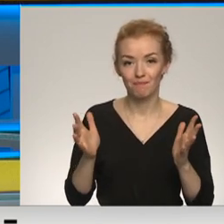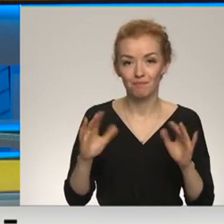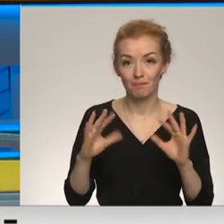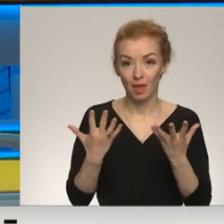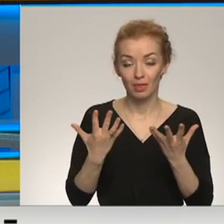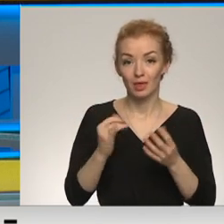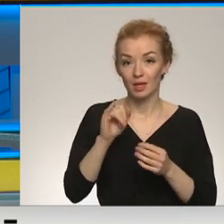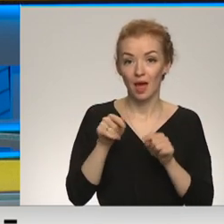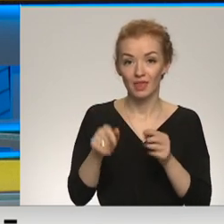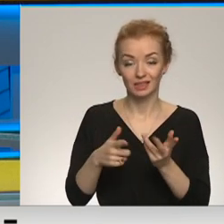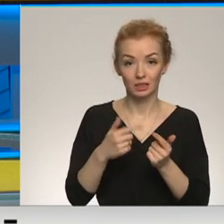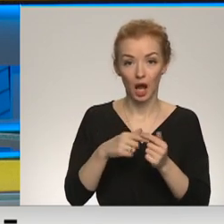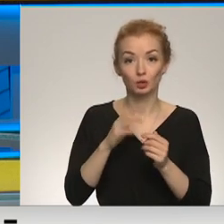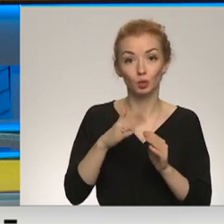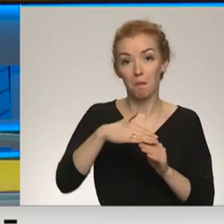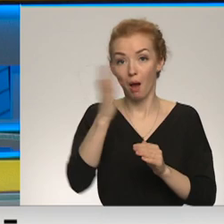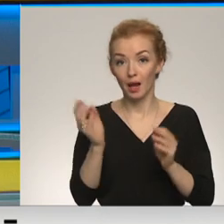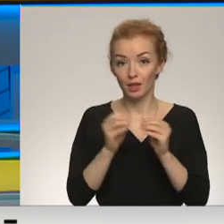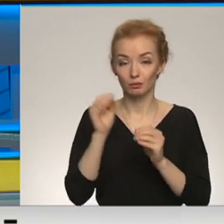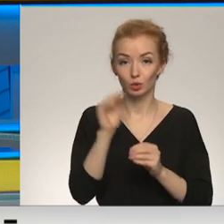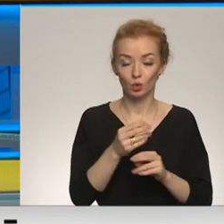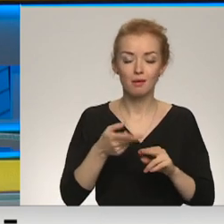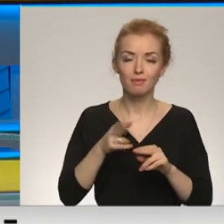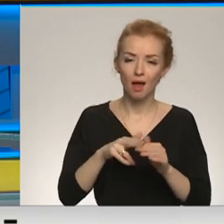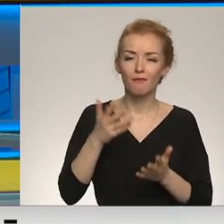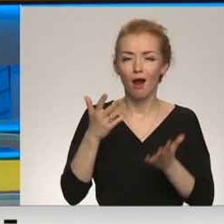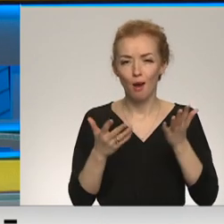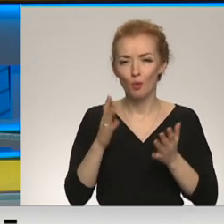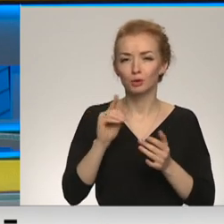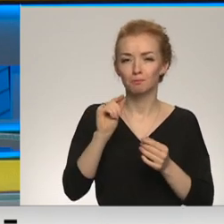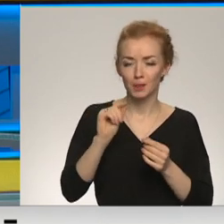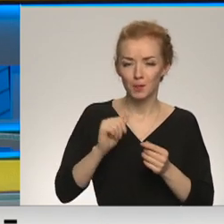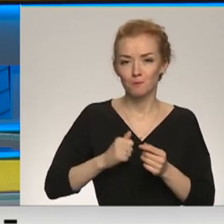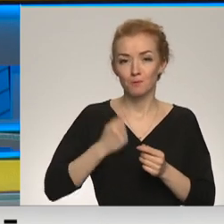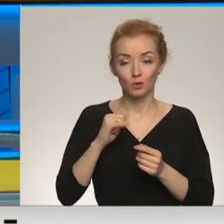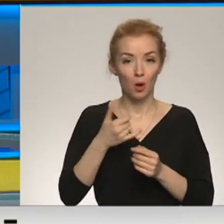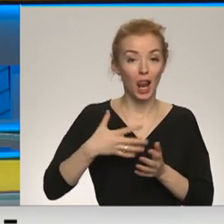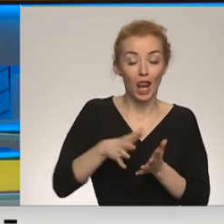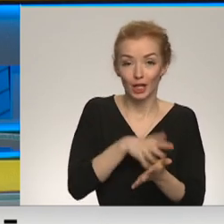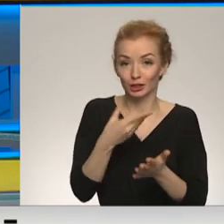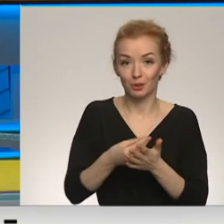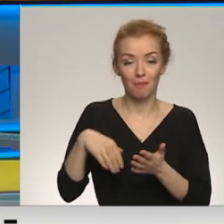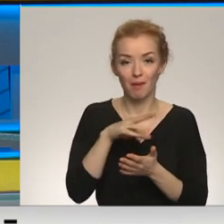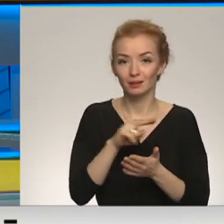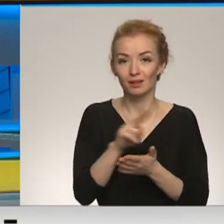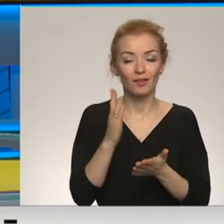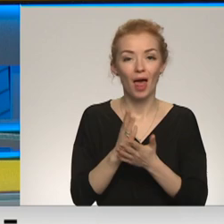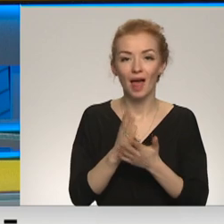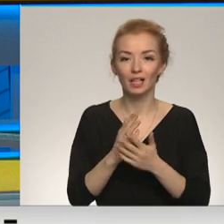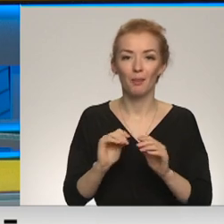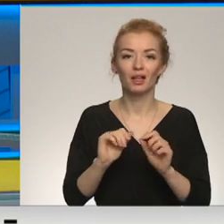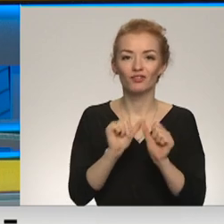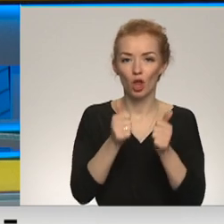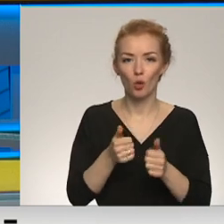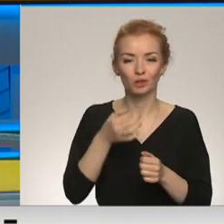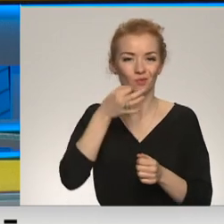Ja tas skaits būs lielāks, protams, es paredzu izaicinājumus. Mēs, kā mēs zinām, neesam līdz šim ļoti attīstījuši savu patvērumu sistēmu.